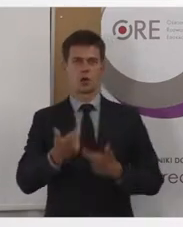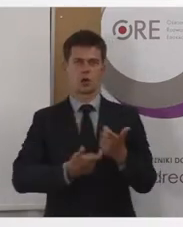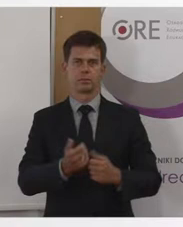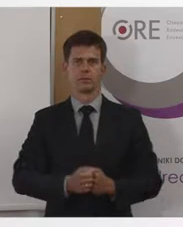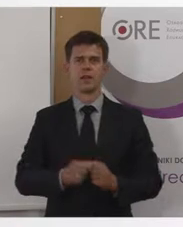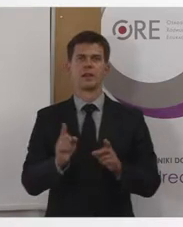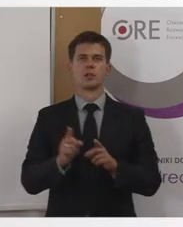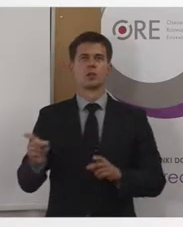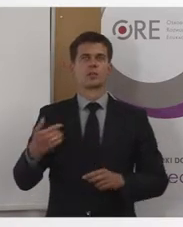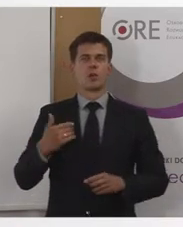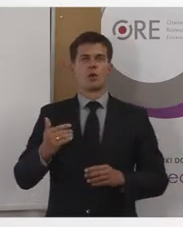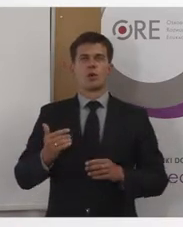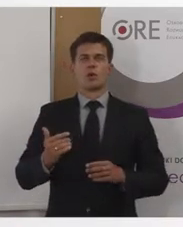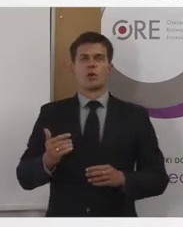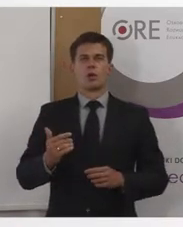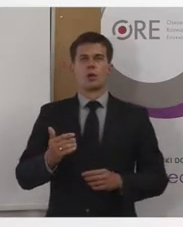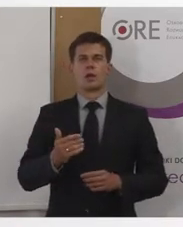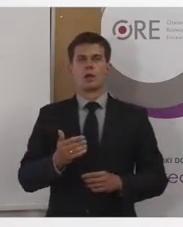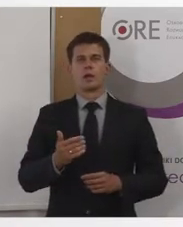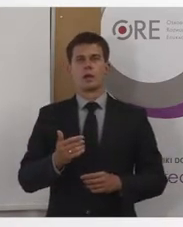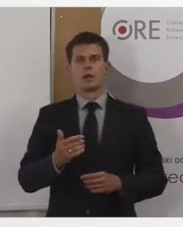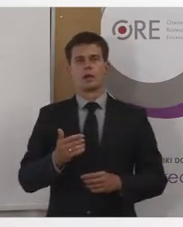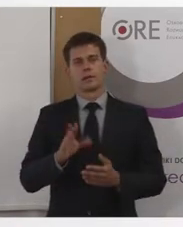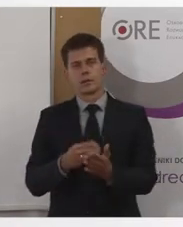jak też było wcześniej powiedziane, m.in.